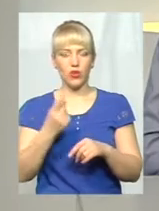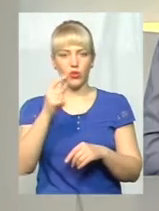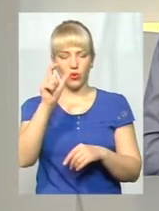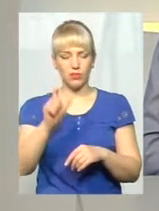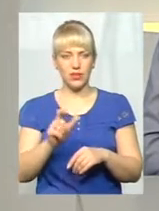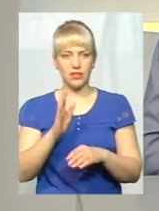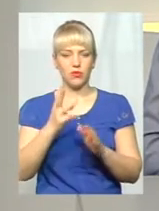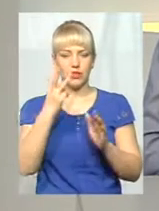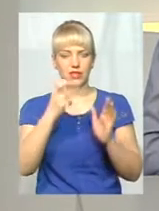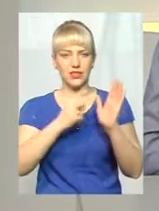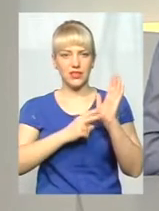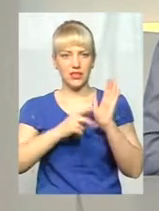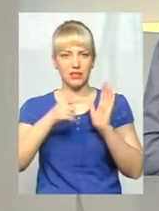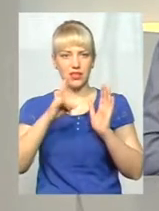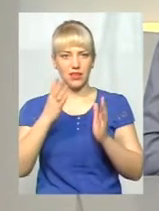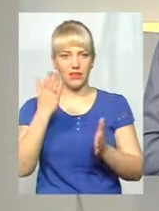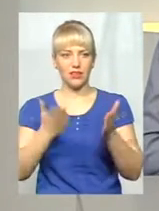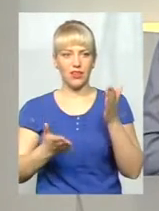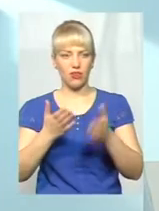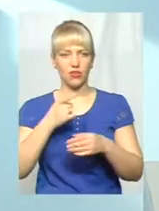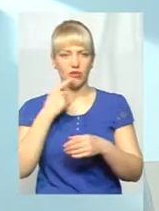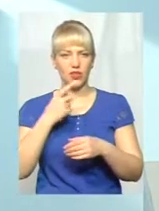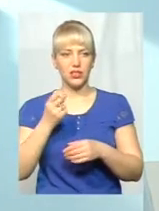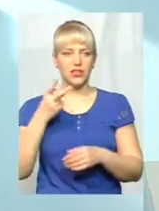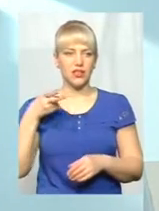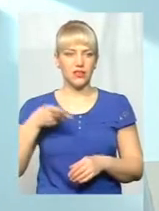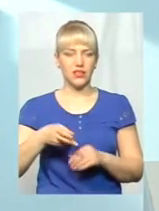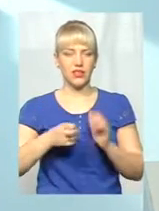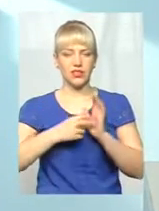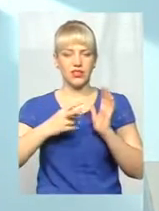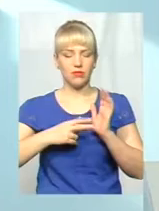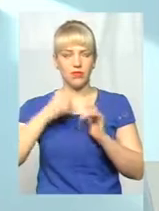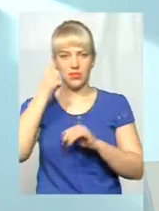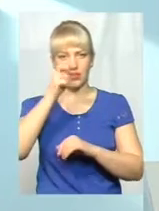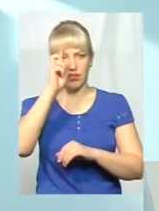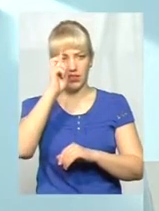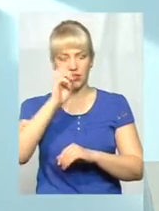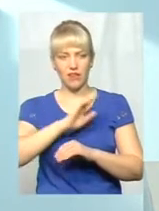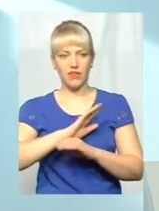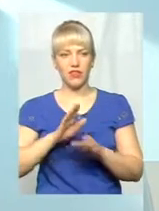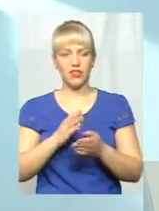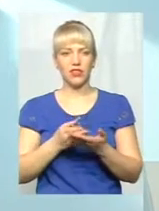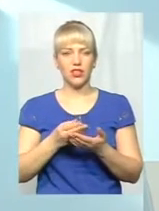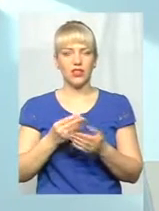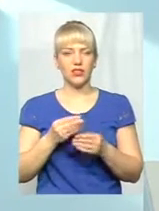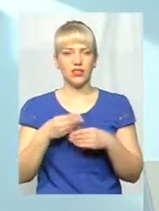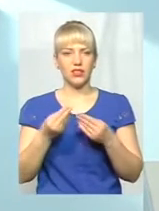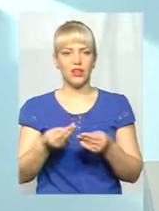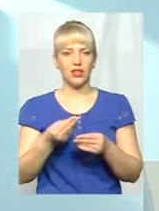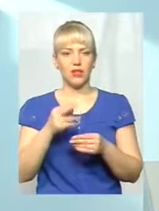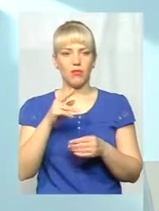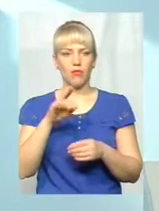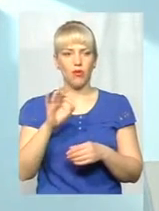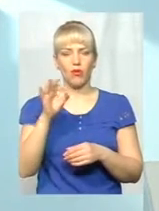370 гривень, якщо взяти за 2017, як держава дала нас по області 200